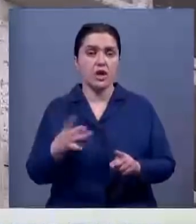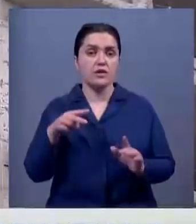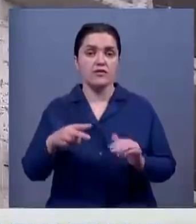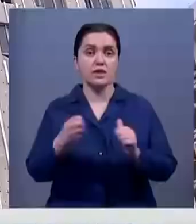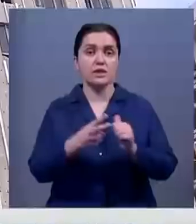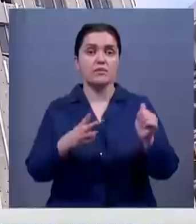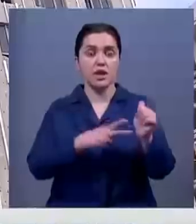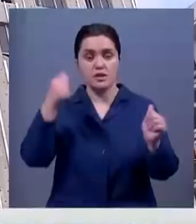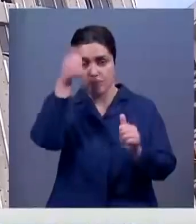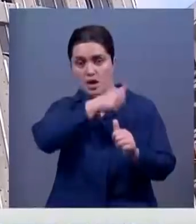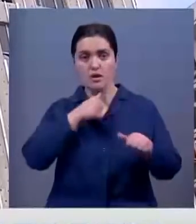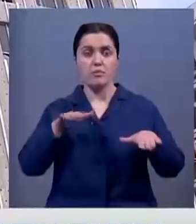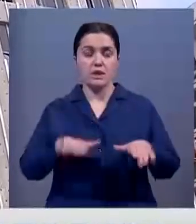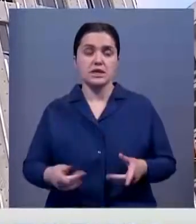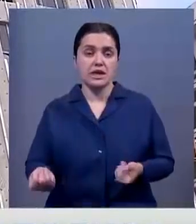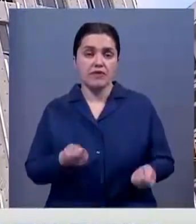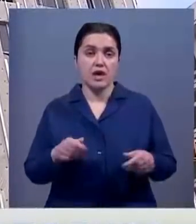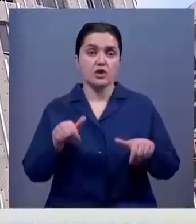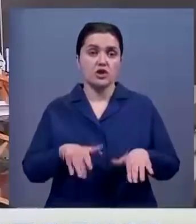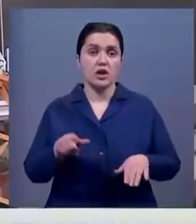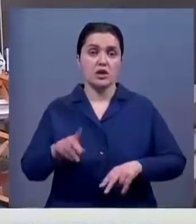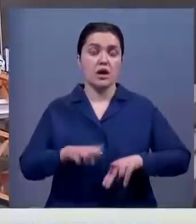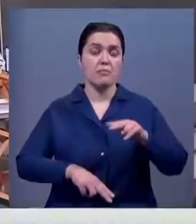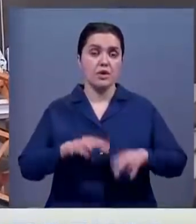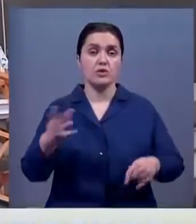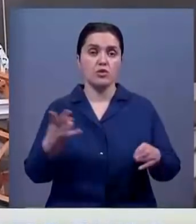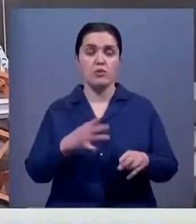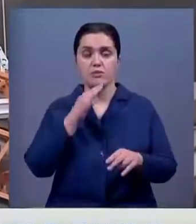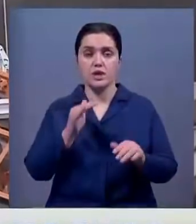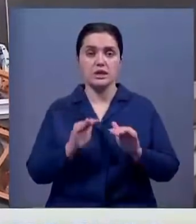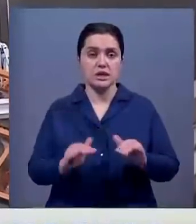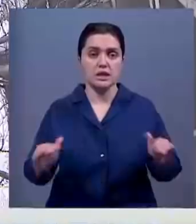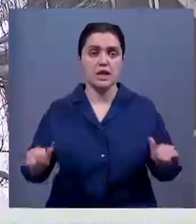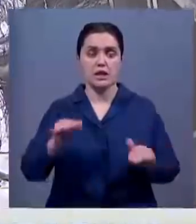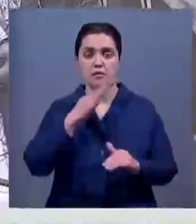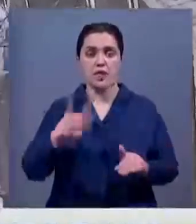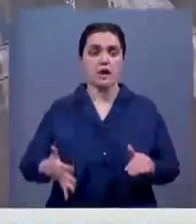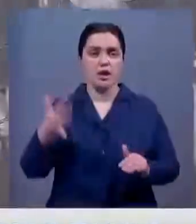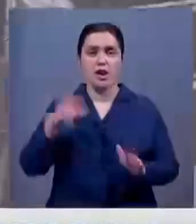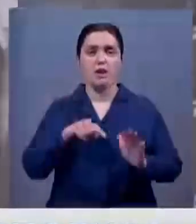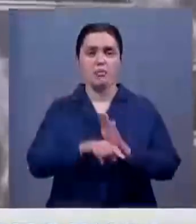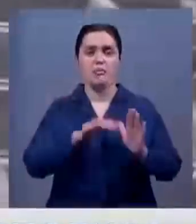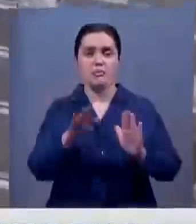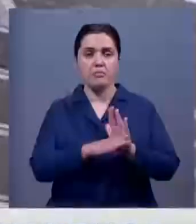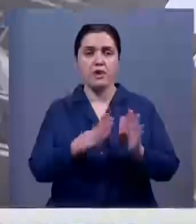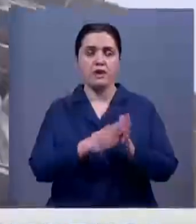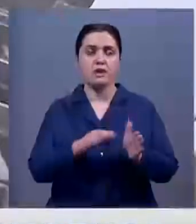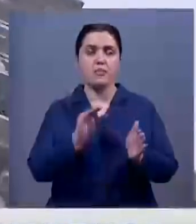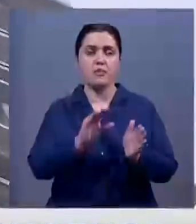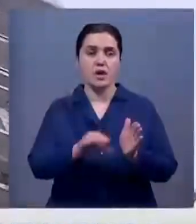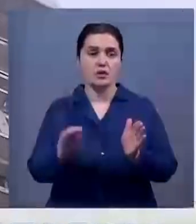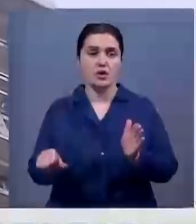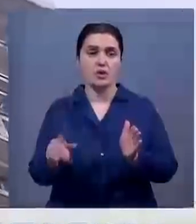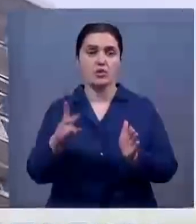году местные власти решили, что на этом месте должны быть детский сад и многоэтажка с паркингом. По факту же здесь возводят четыре